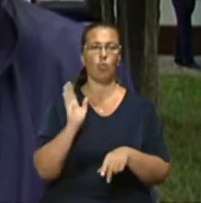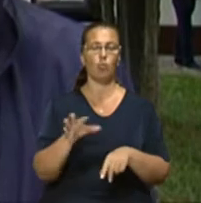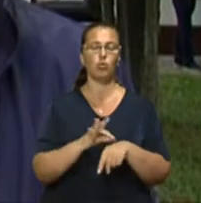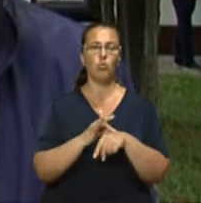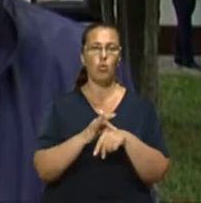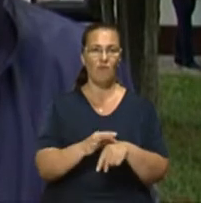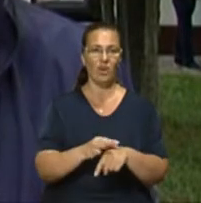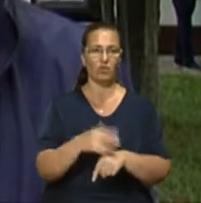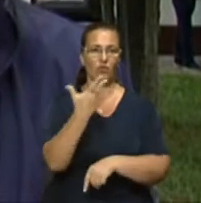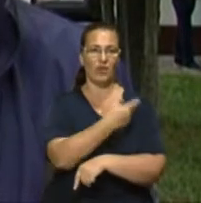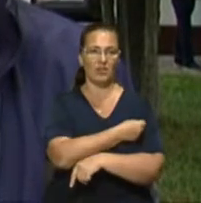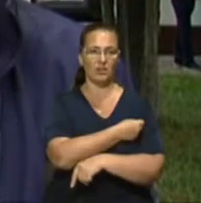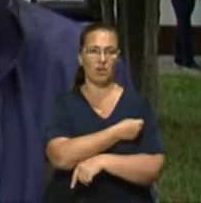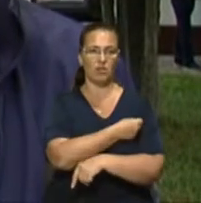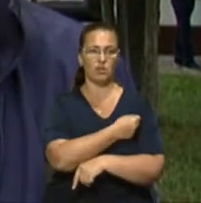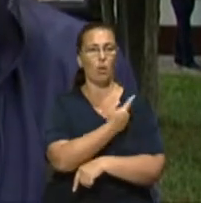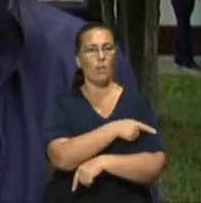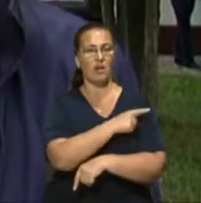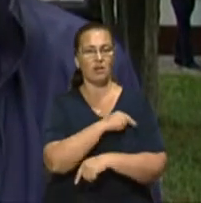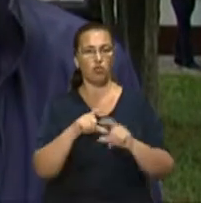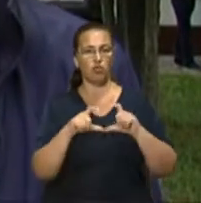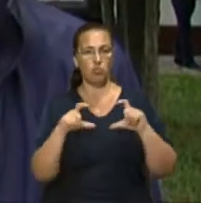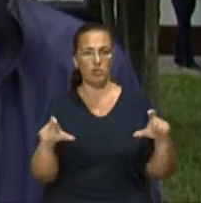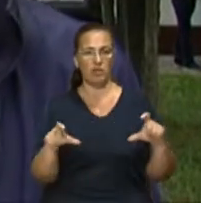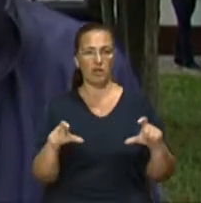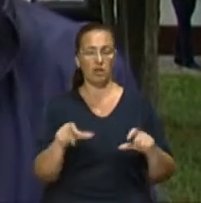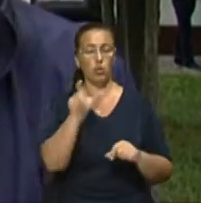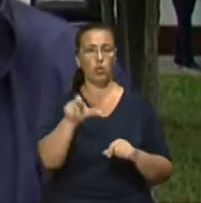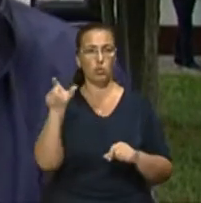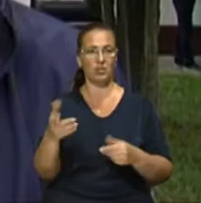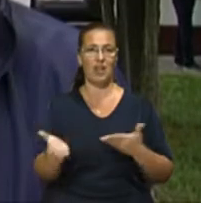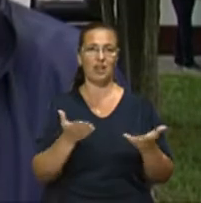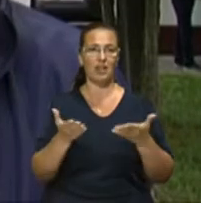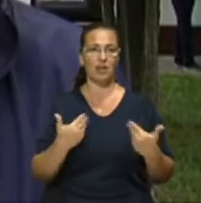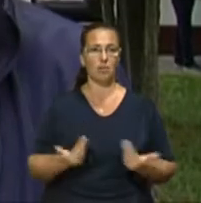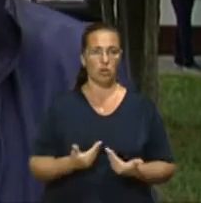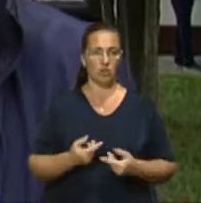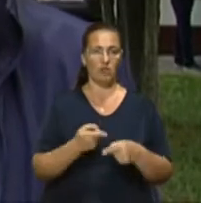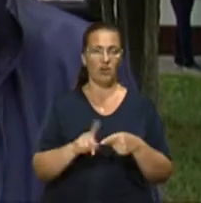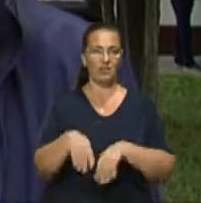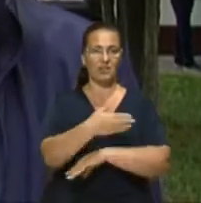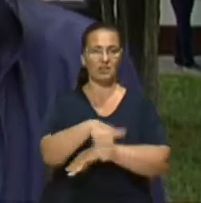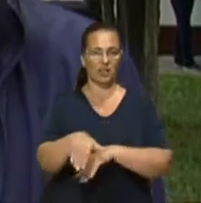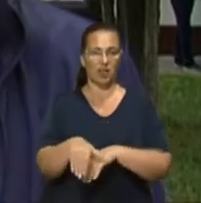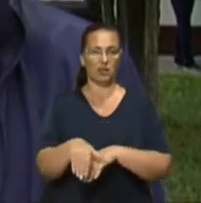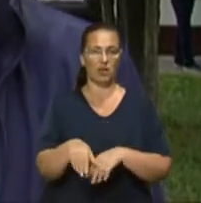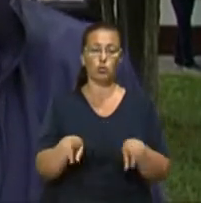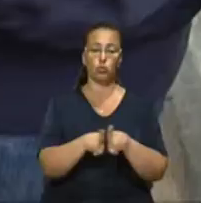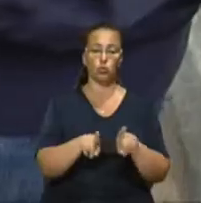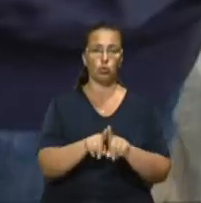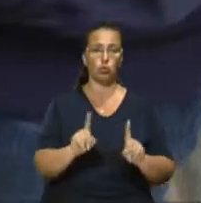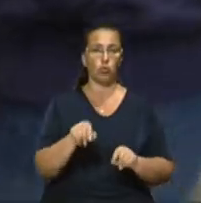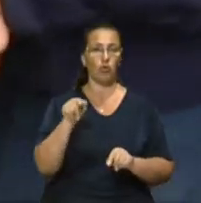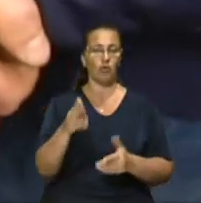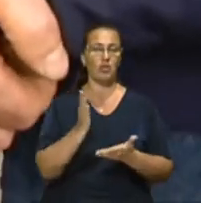проведено вакцинація в медичному закладі людей, які проживають за даною адресою, тому що вони